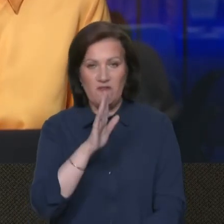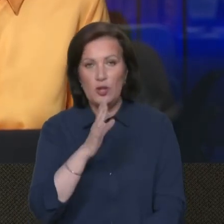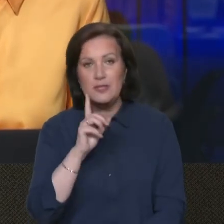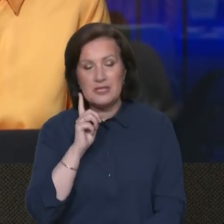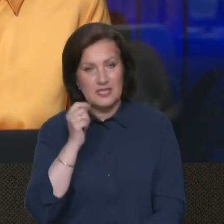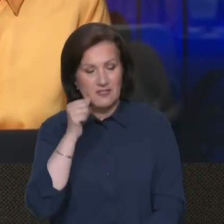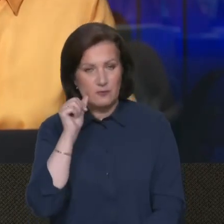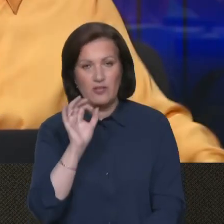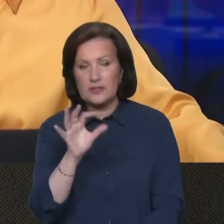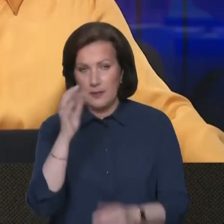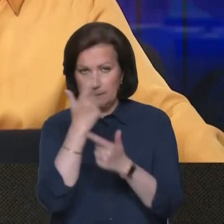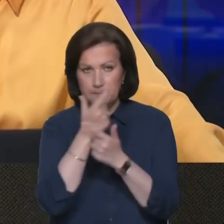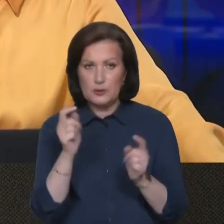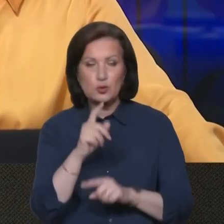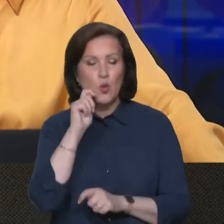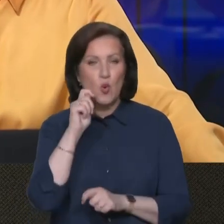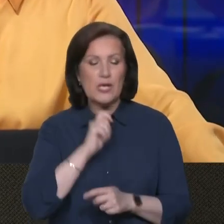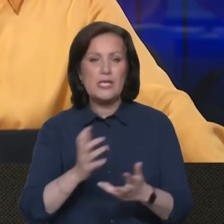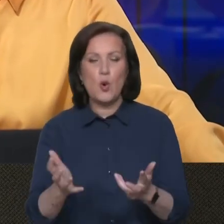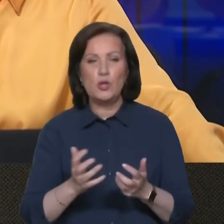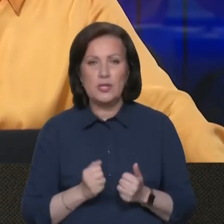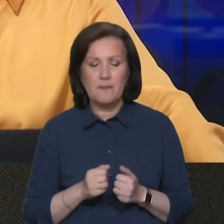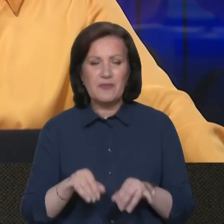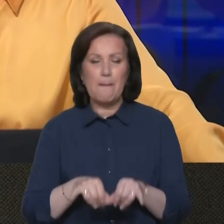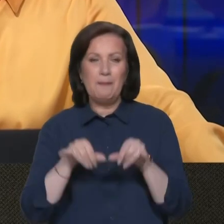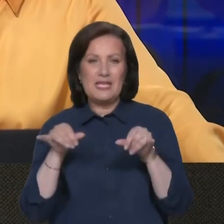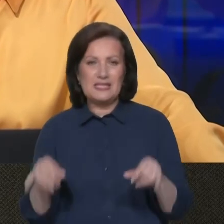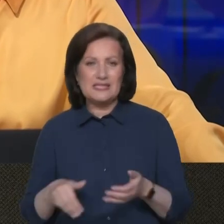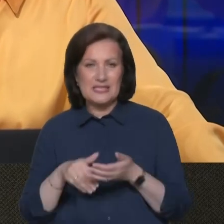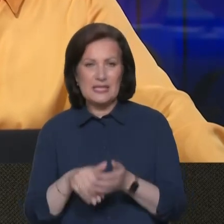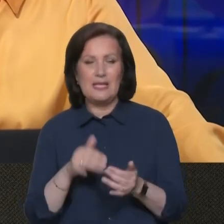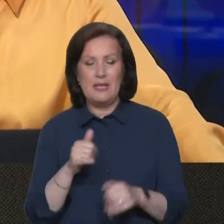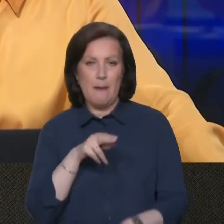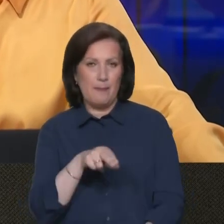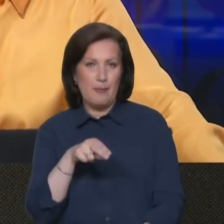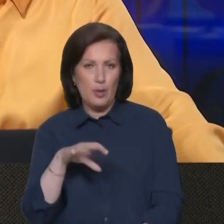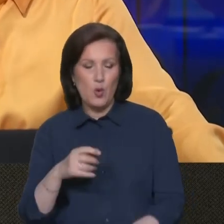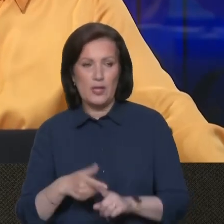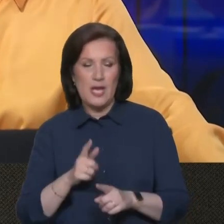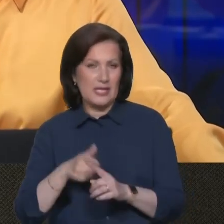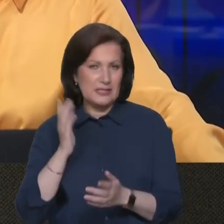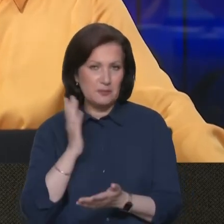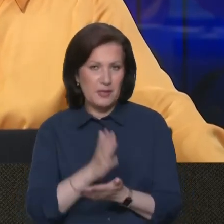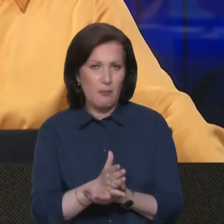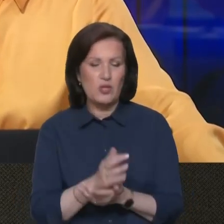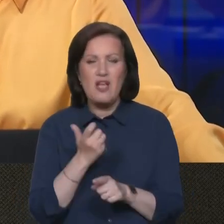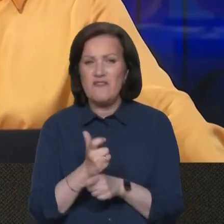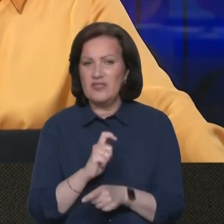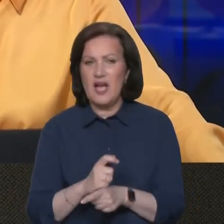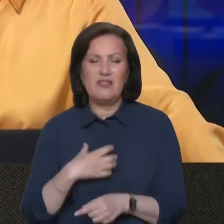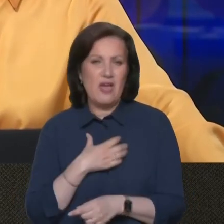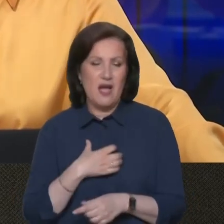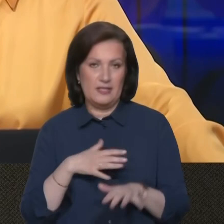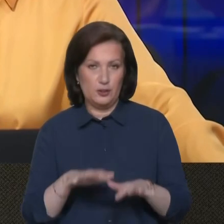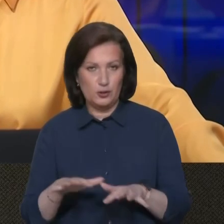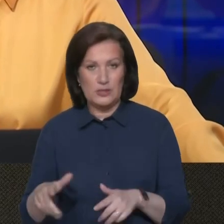Зеленський вчора в «Телеграм» повідомив, що Україна отримала підсилення для системи ППО, яке спраймують в найнагальніші